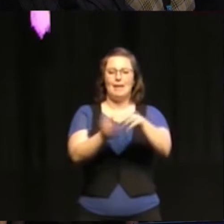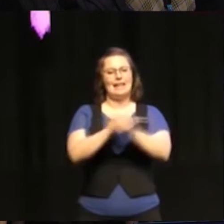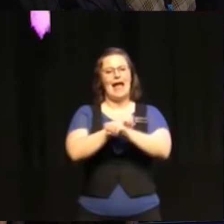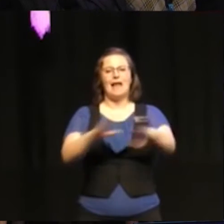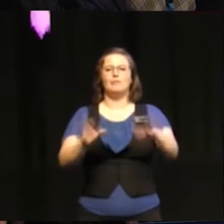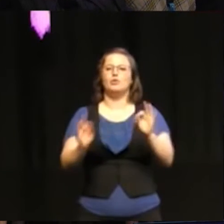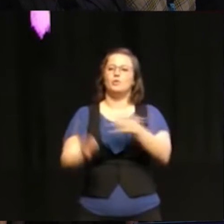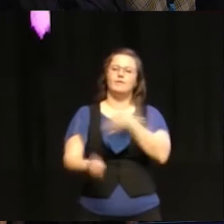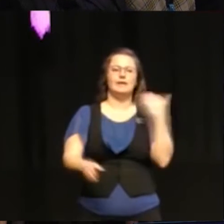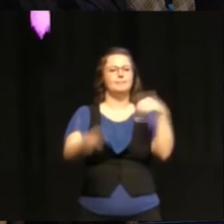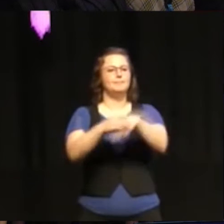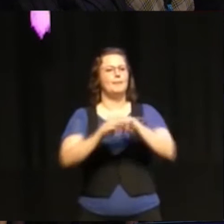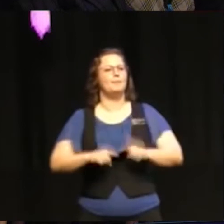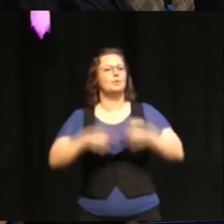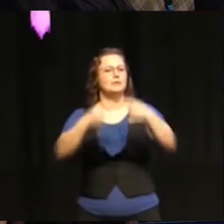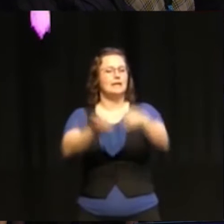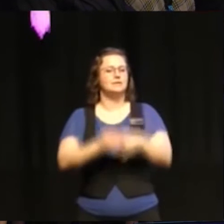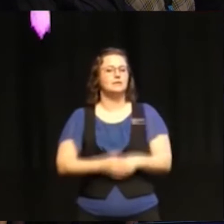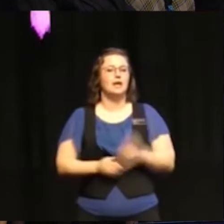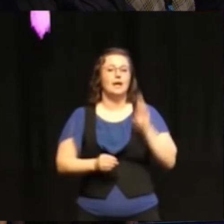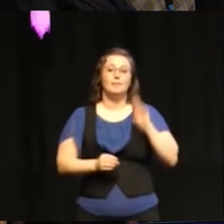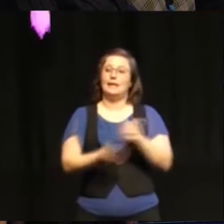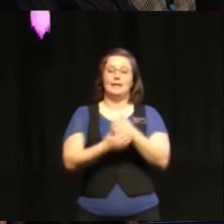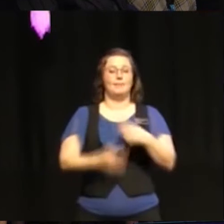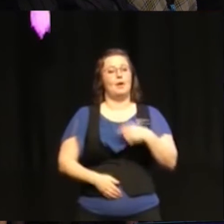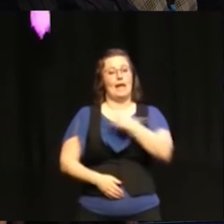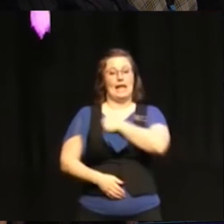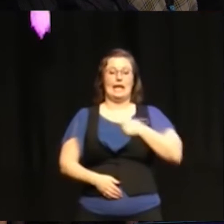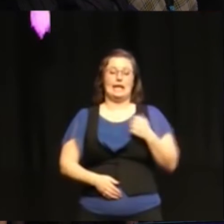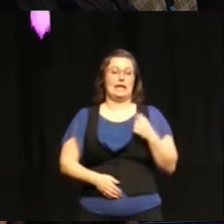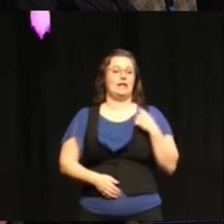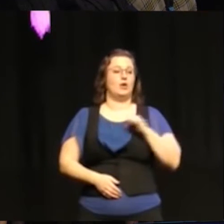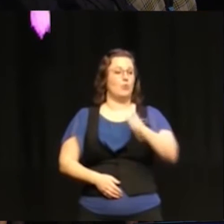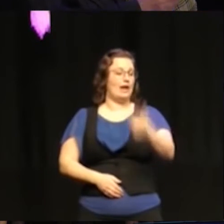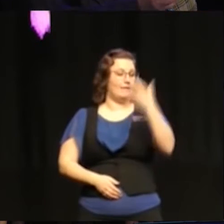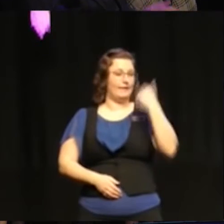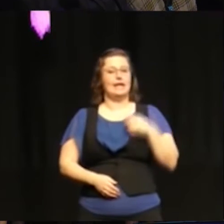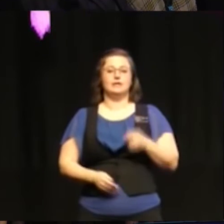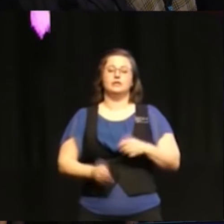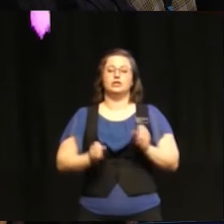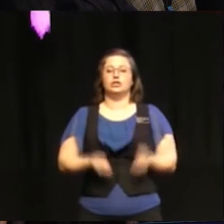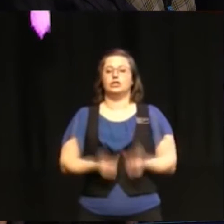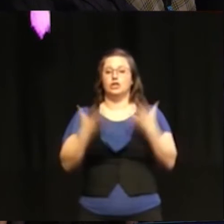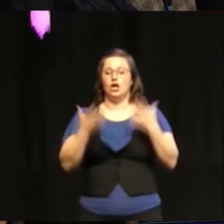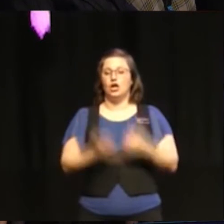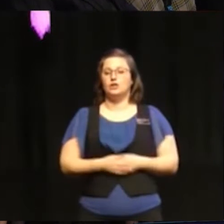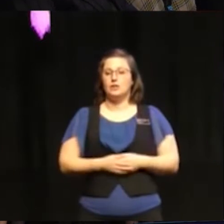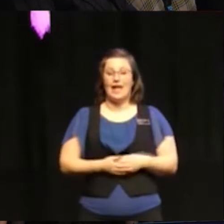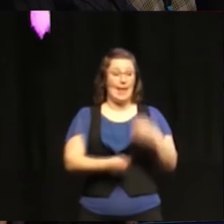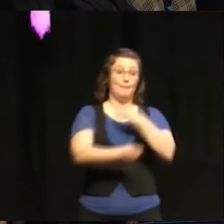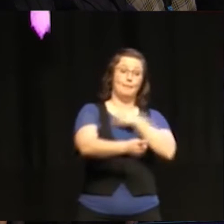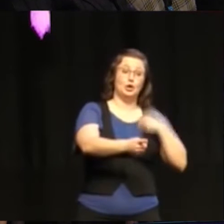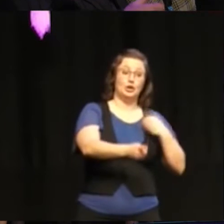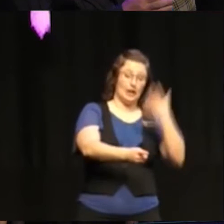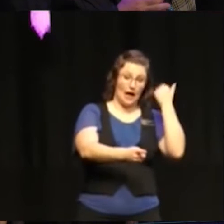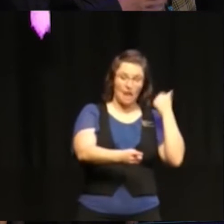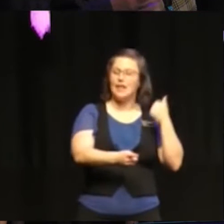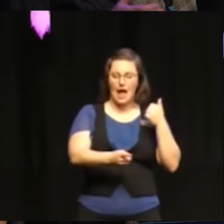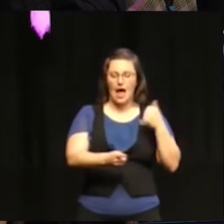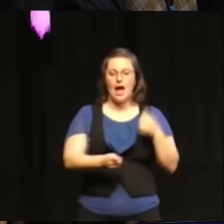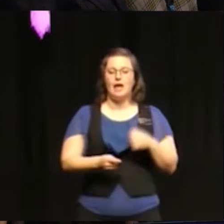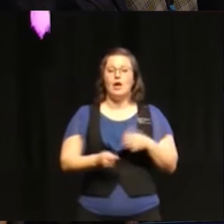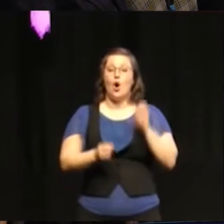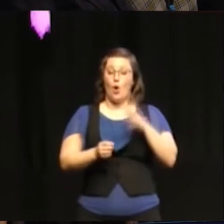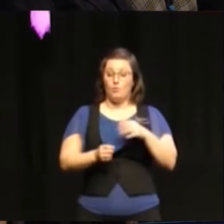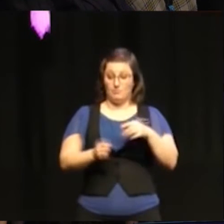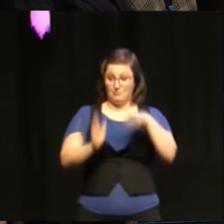är verkligen inte en sak för regeringen ensamt och för myndigheter. Utan här är alltså tanken är att om